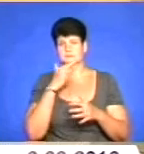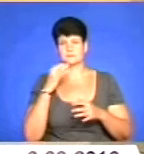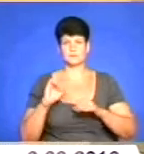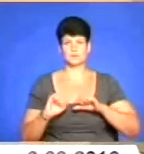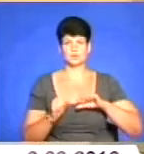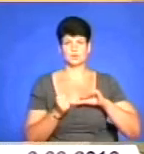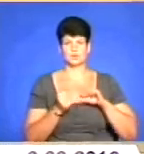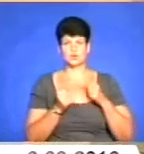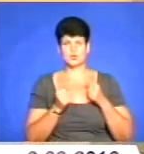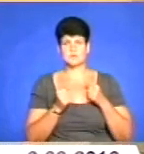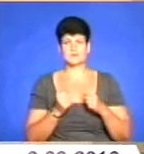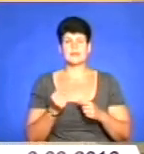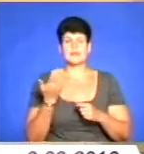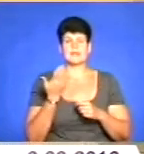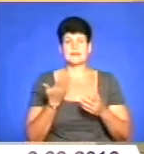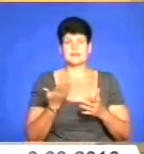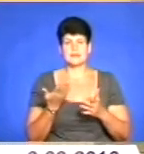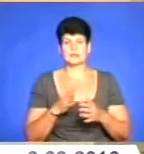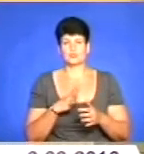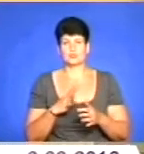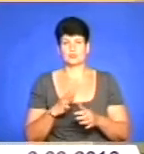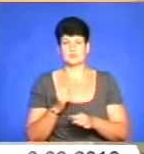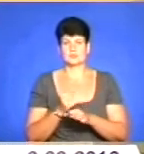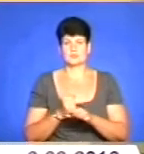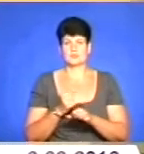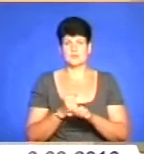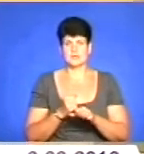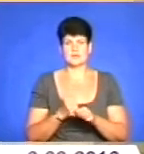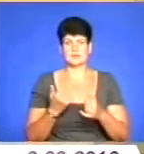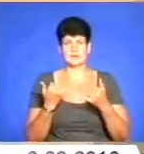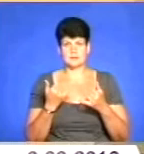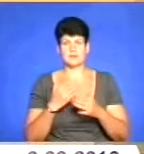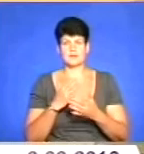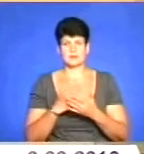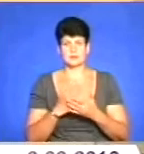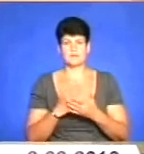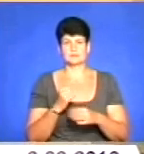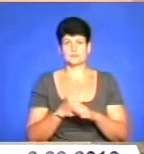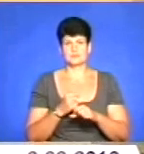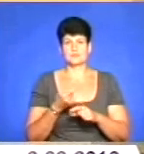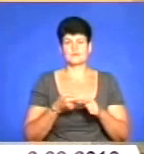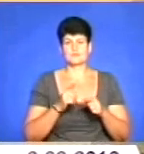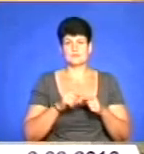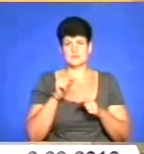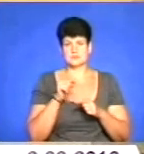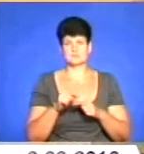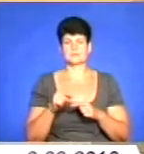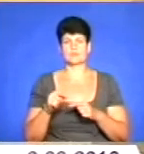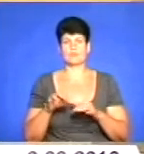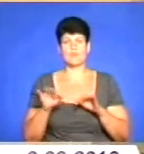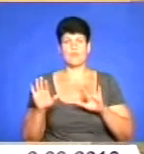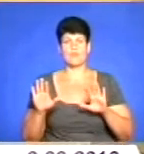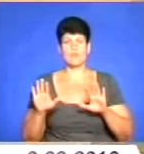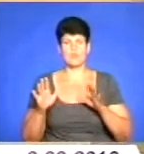які так чи інакше були задіяні і задіяні дотепер залишаються в цих подіях. У нас з'явилася насамперед